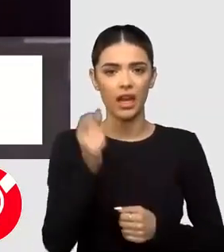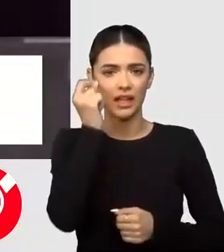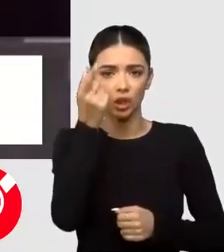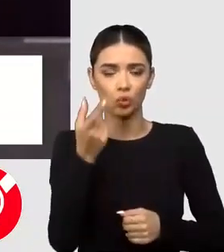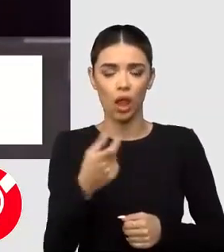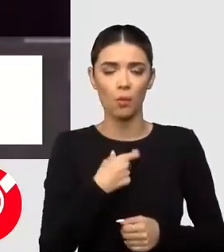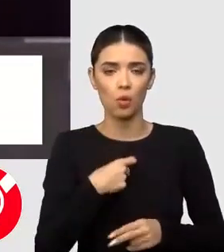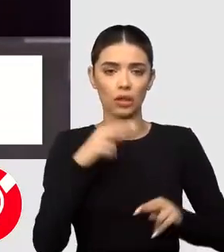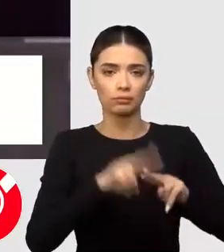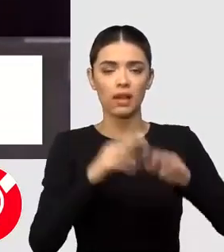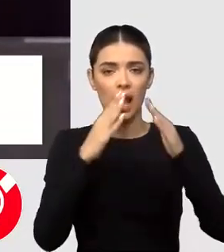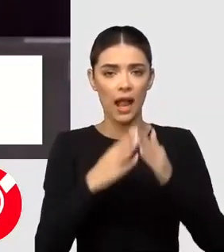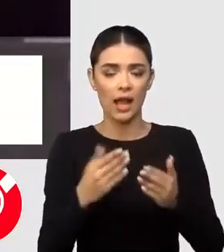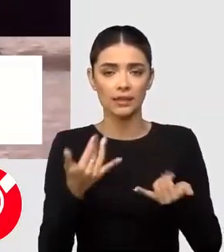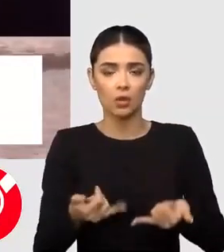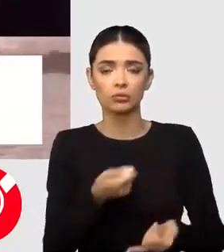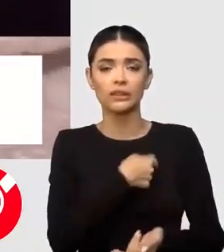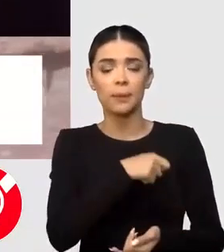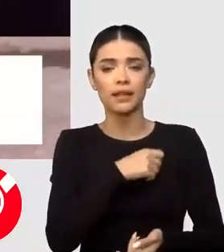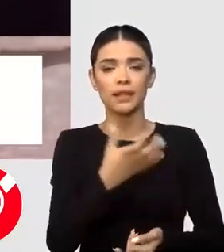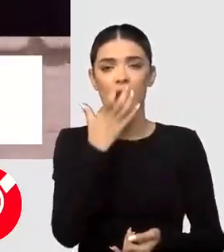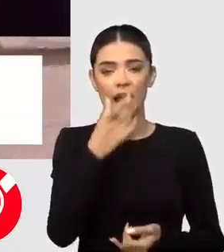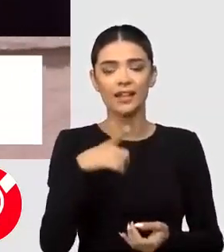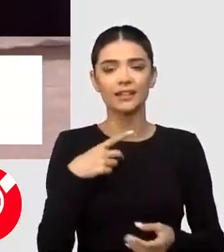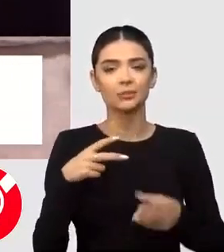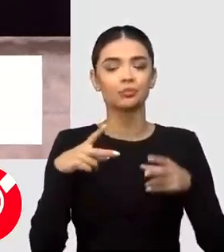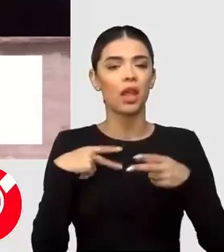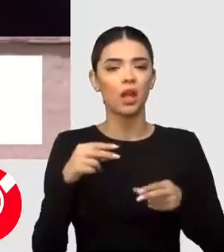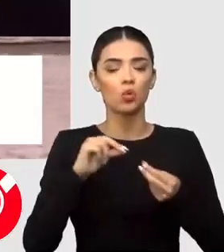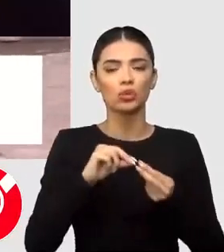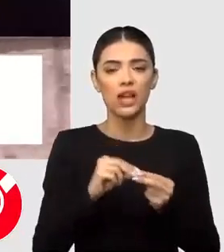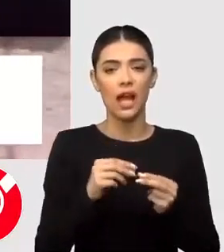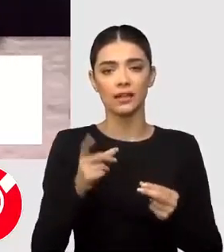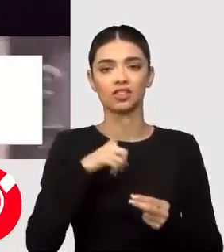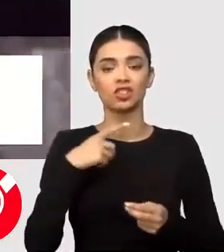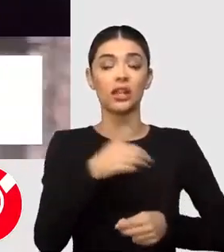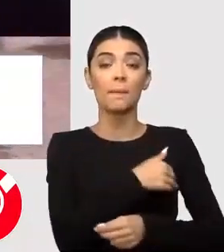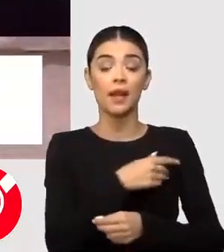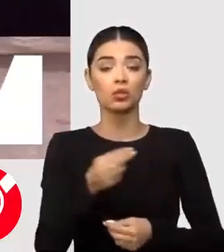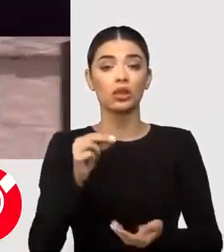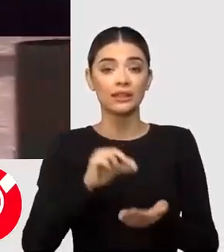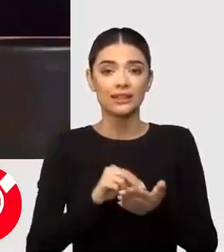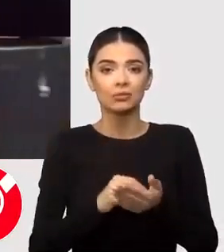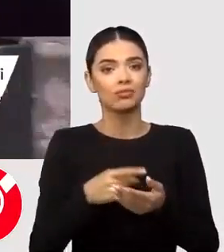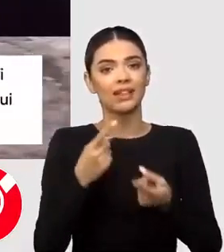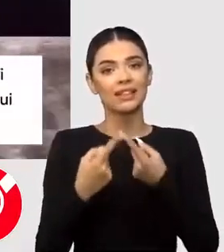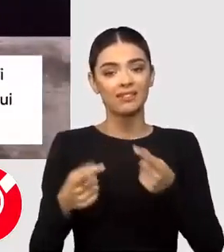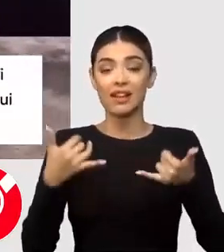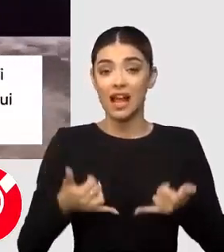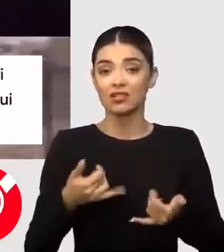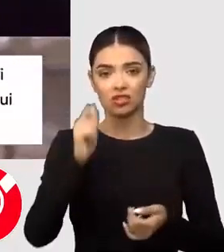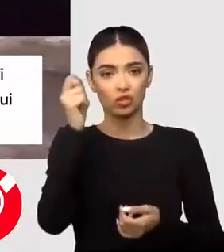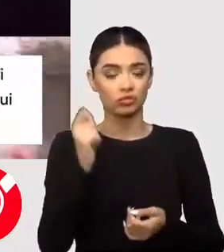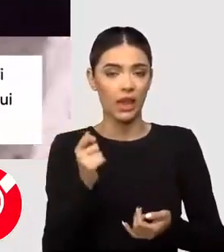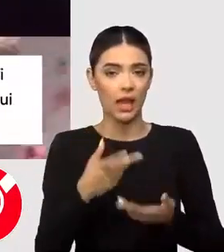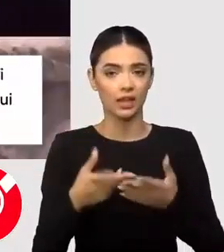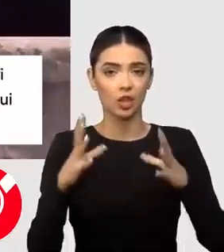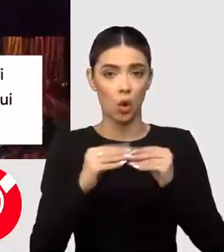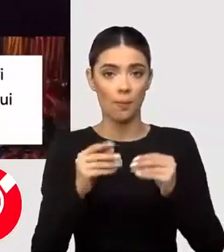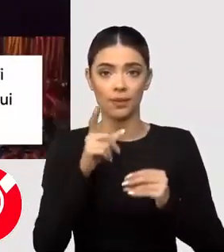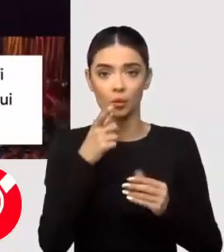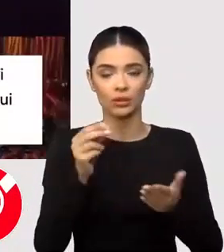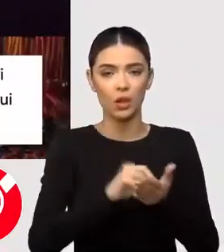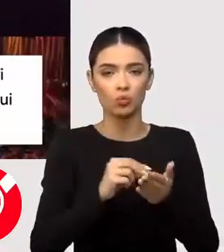te ferești de căldură aici în Spania, mai ales că aerul este uscat, temperatura se suportă mai ușor decât la noi în țară, de pildă, unde